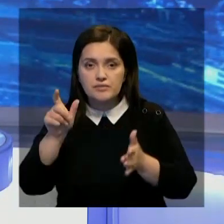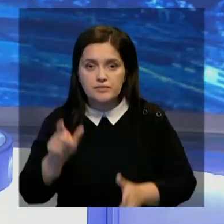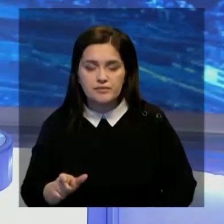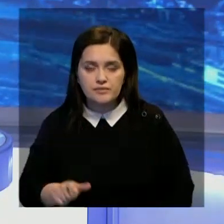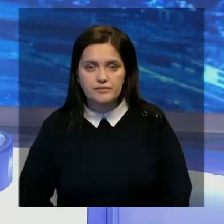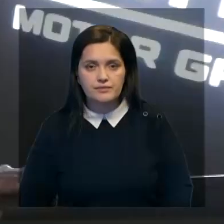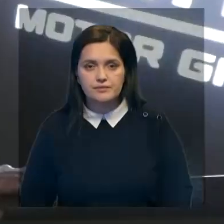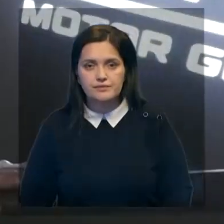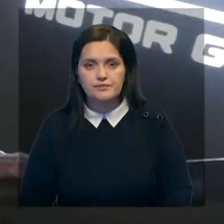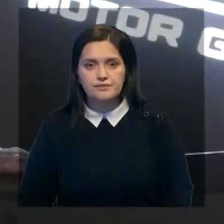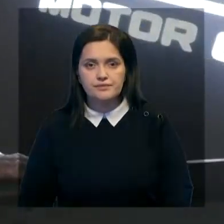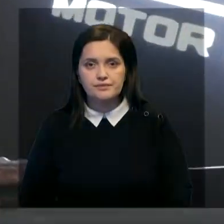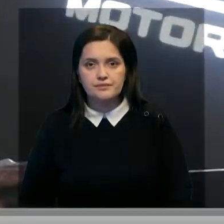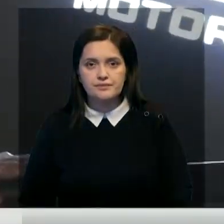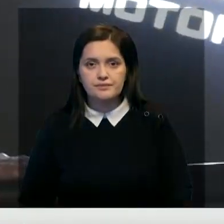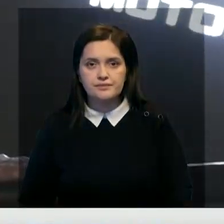Цой.